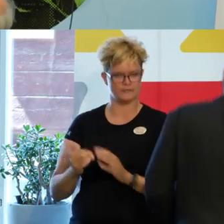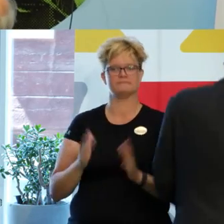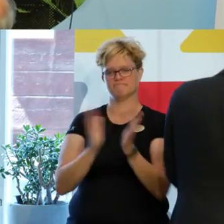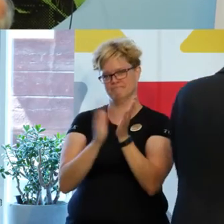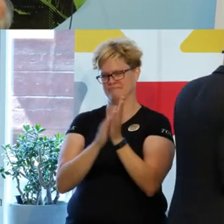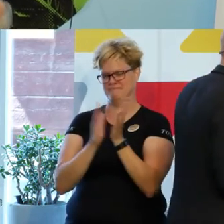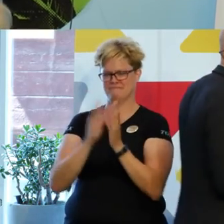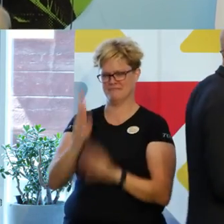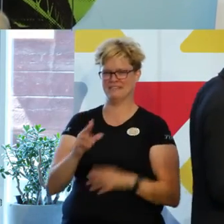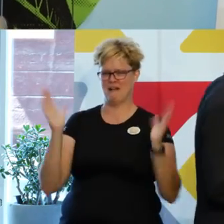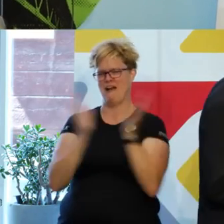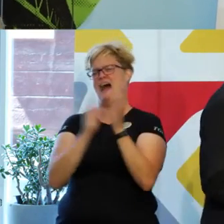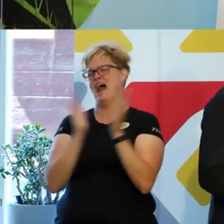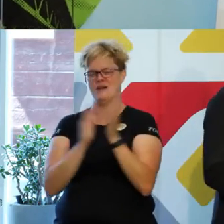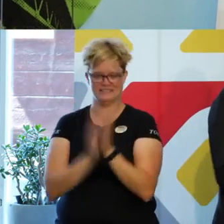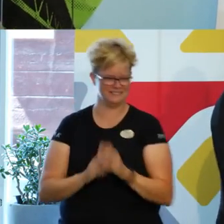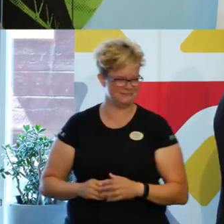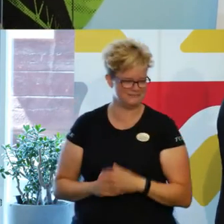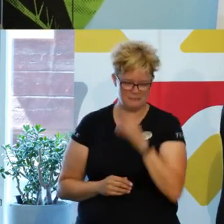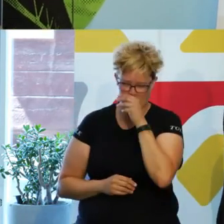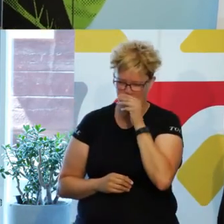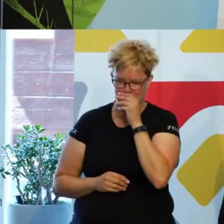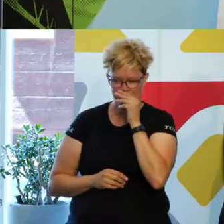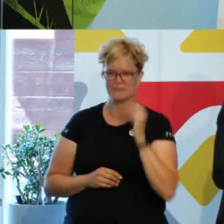applåderna dånar i Almedalen.